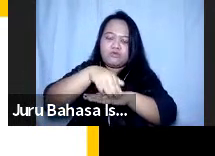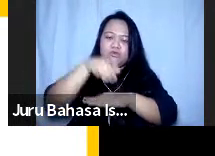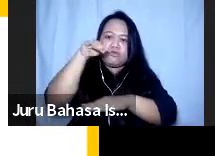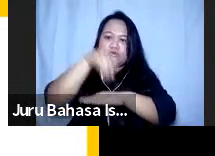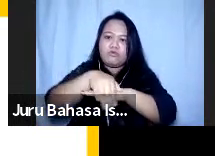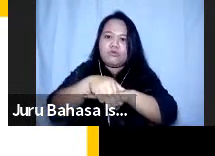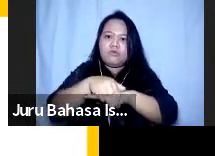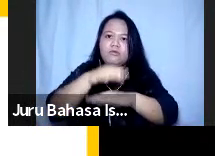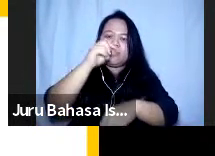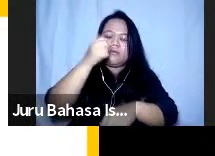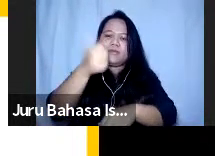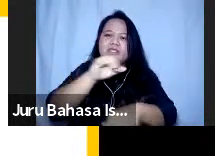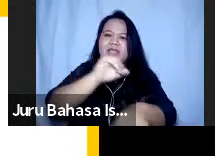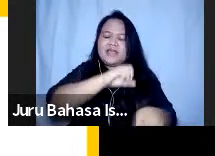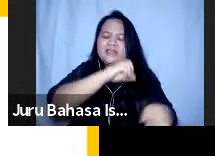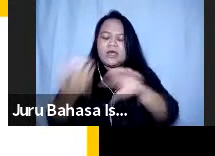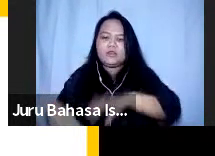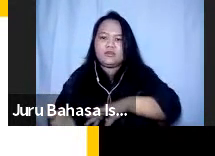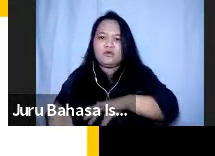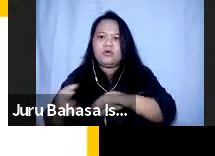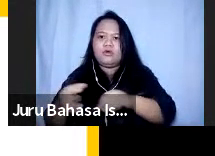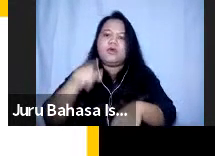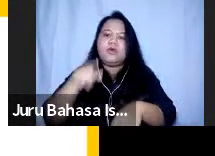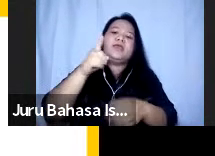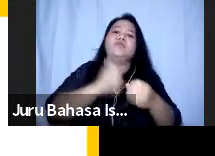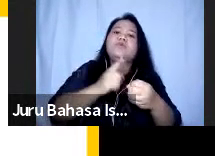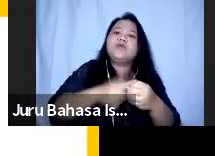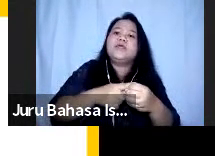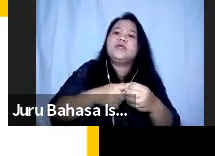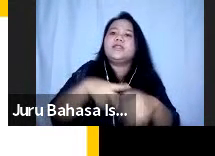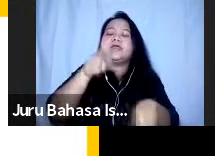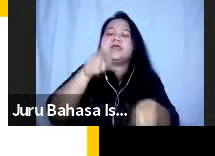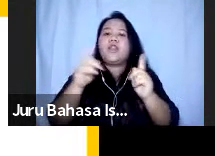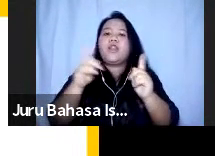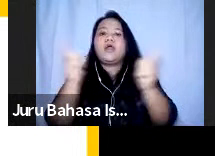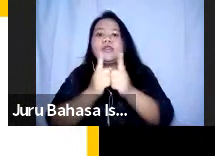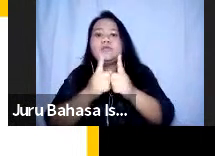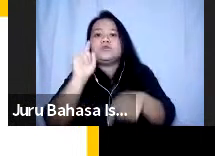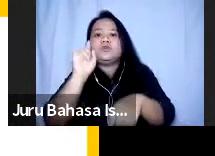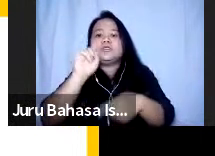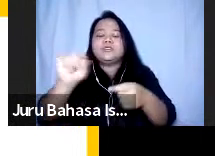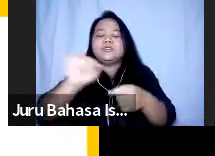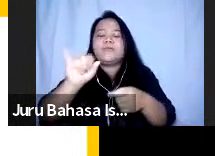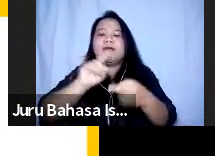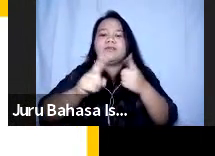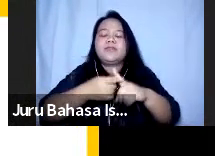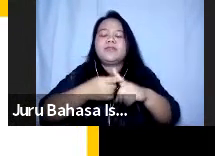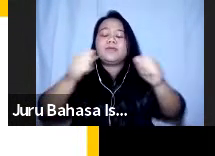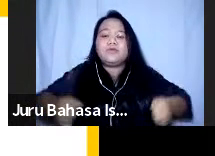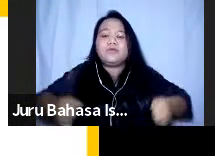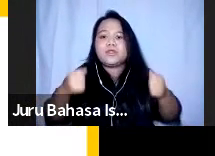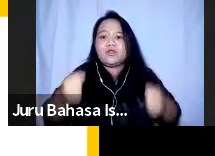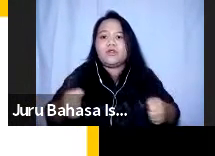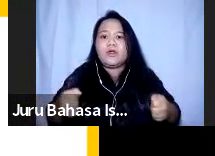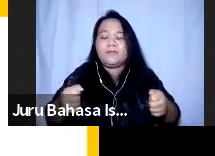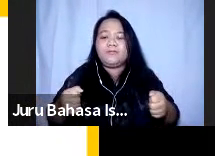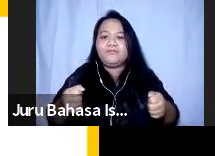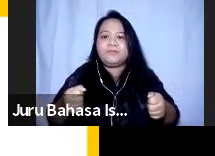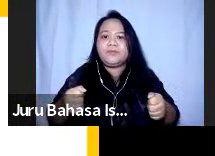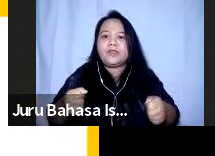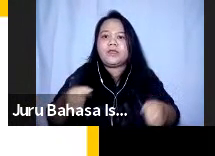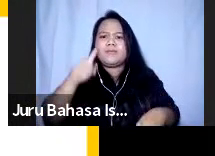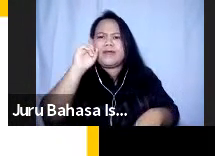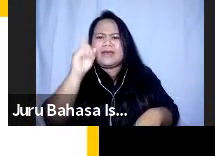jatuh nah itu inti poin ketika bertemu dengan teman-teman pengguna kursi roda jadi pastikan bahwa kita